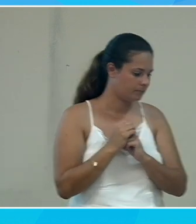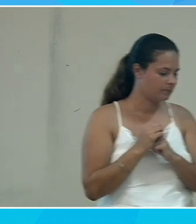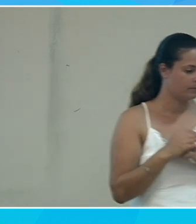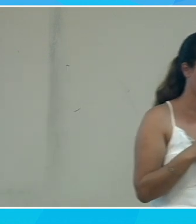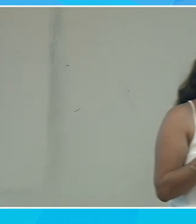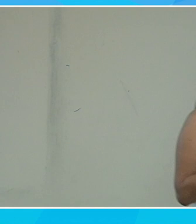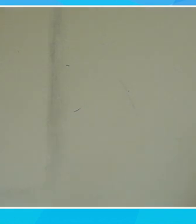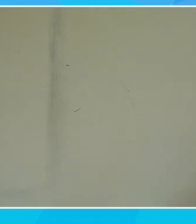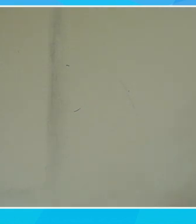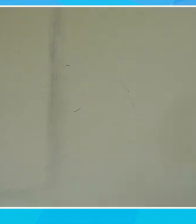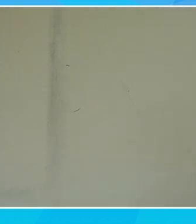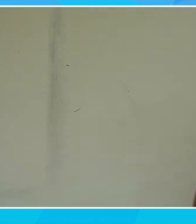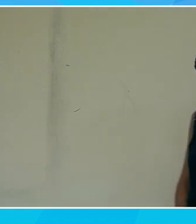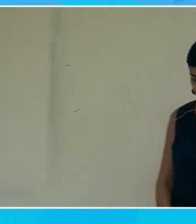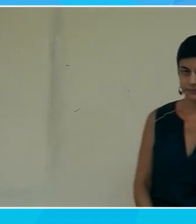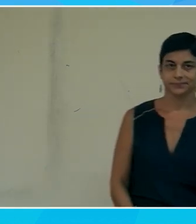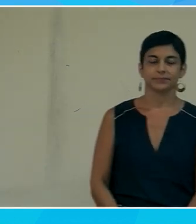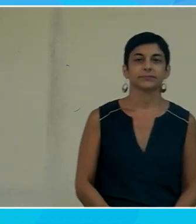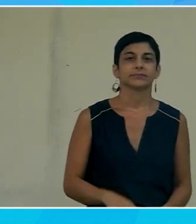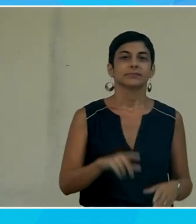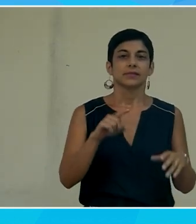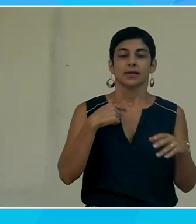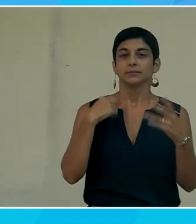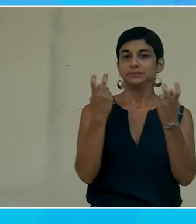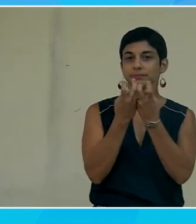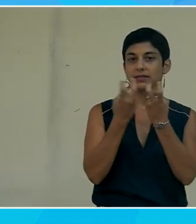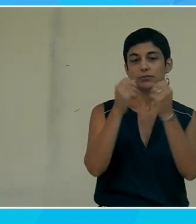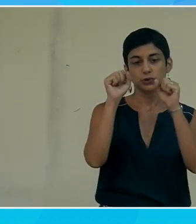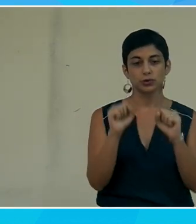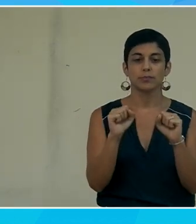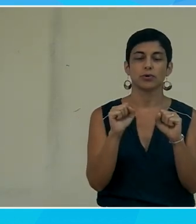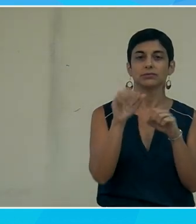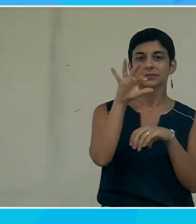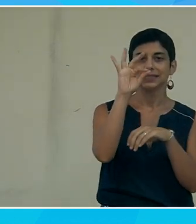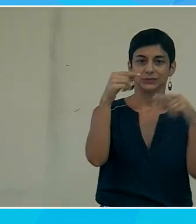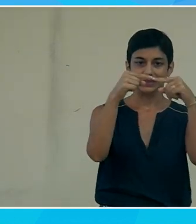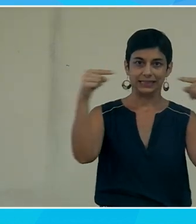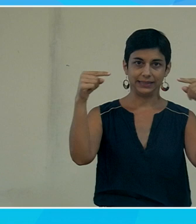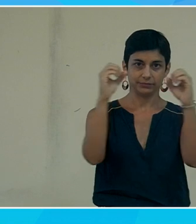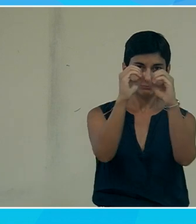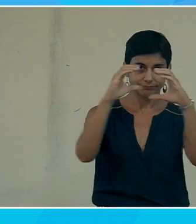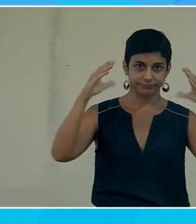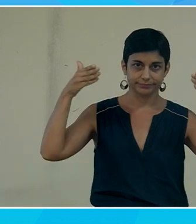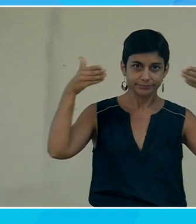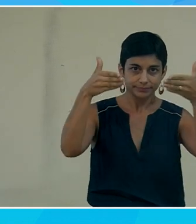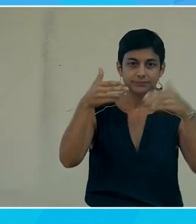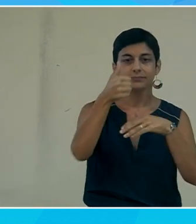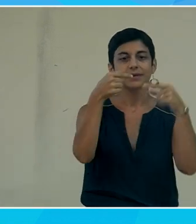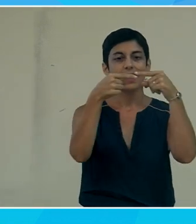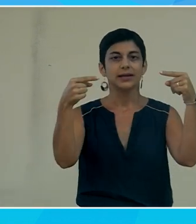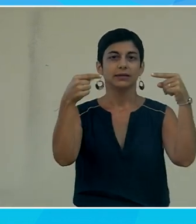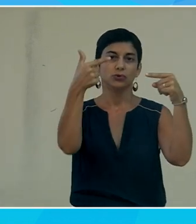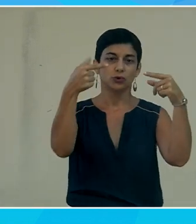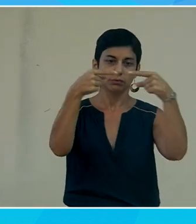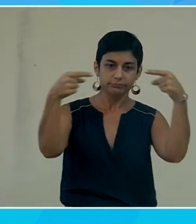exemple de faire un focus sur la ligne et de me déplacer en ligne à ligne de façon manuelle donc soit sur une ligne soit sur trois lignes